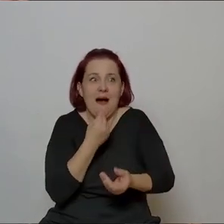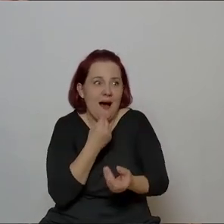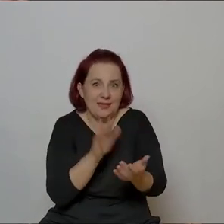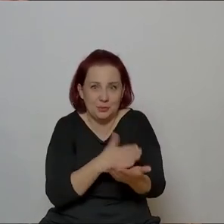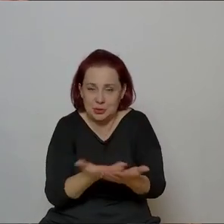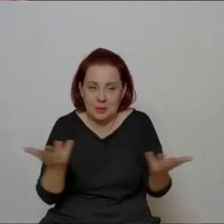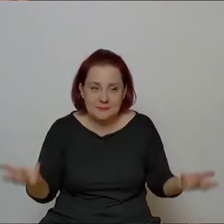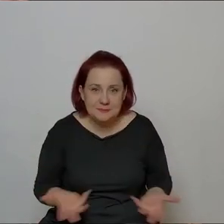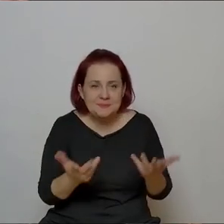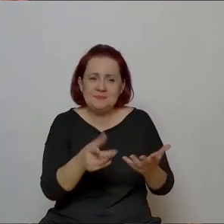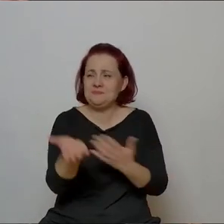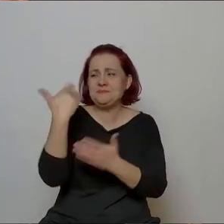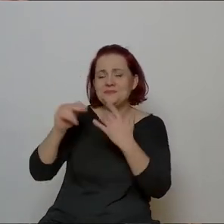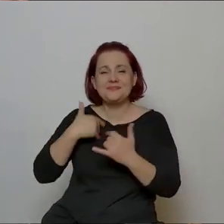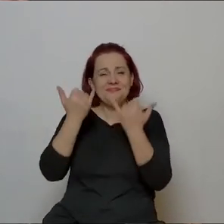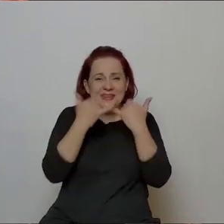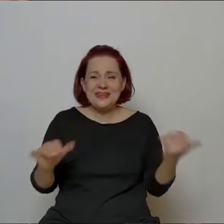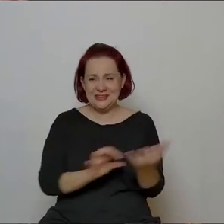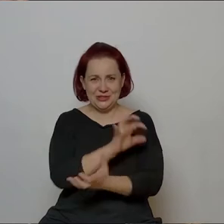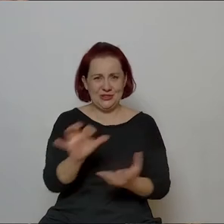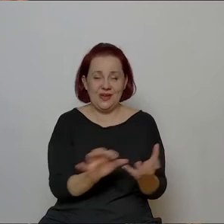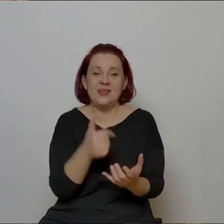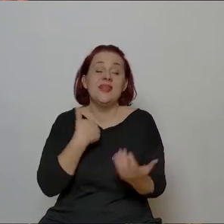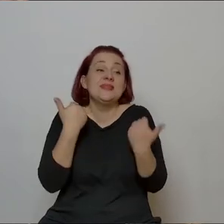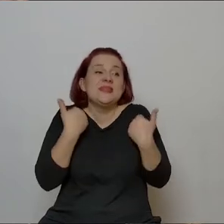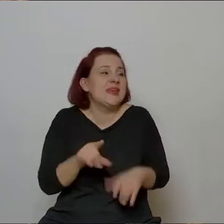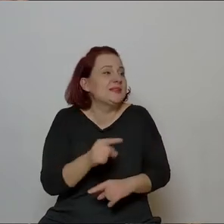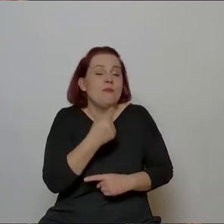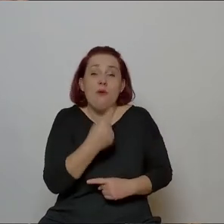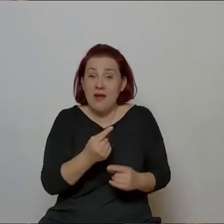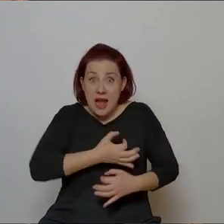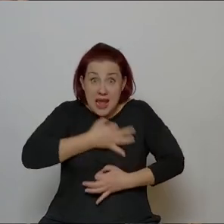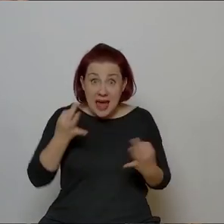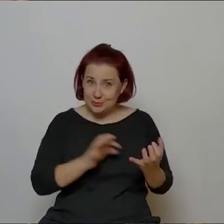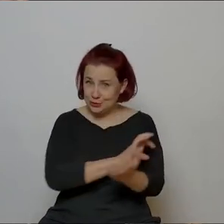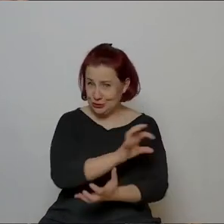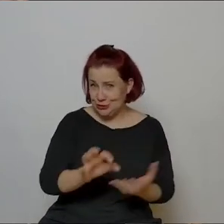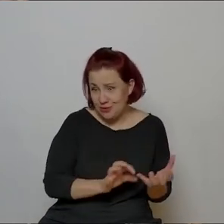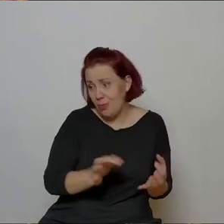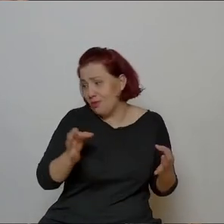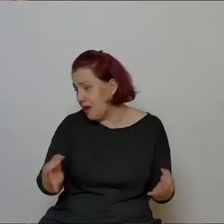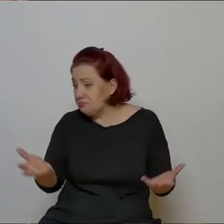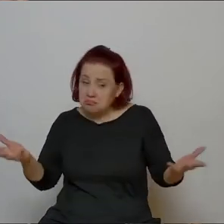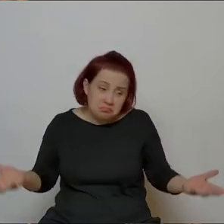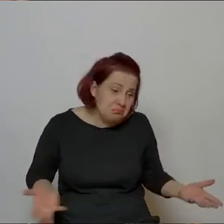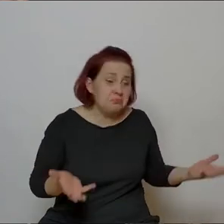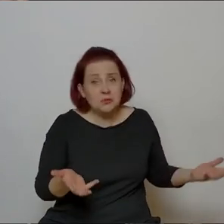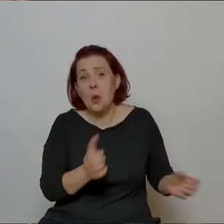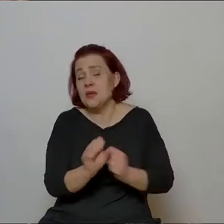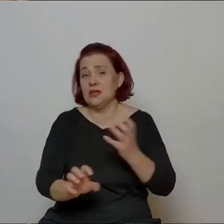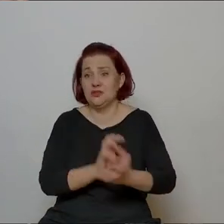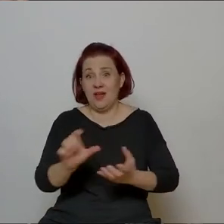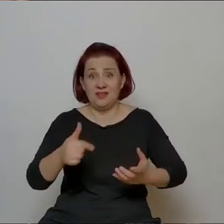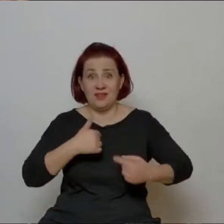zupełnie inny był to świat. Ja nie chcę powiedzieć, że lepszy, bo żyjemy w tej chwili w świecie takim, jakim żyjemy. ja się w to nie